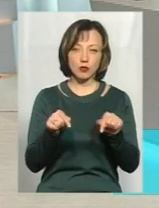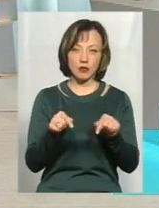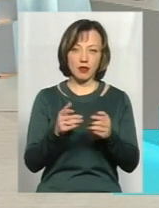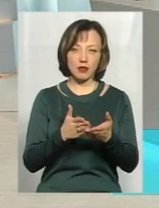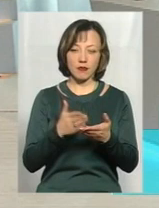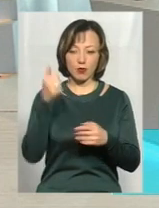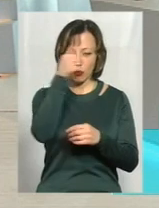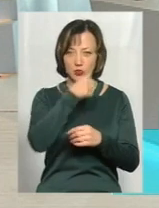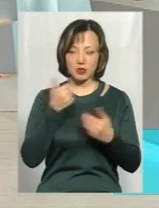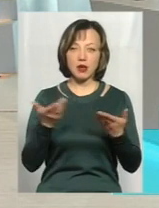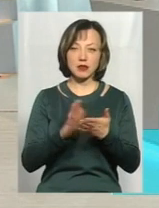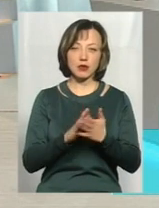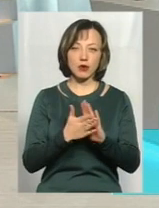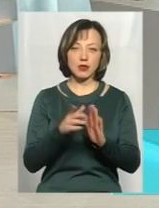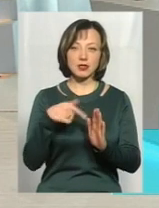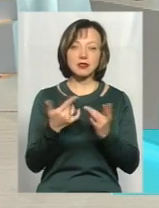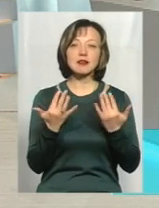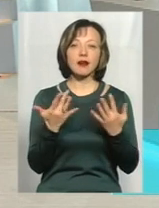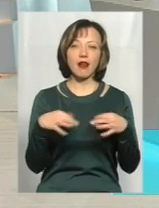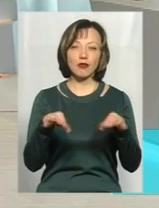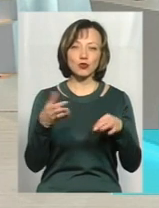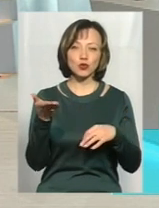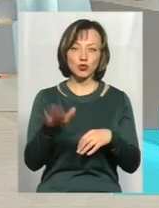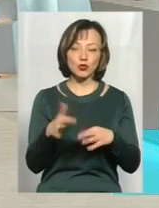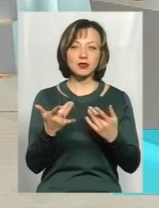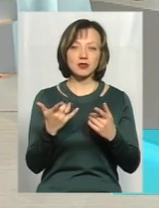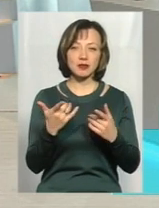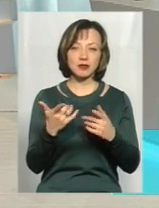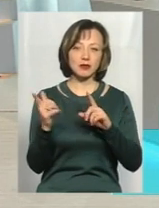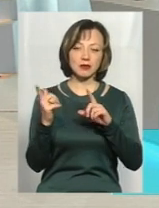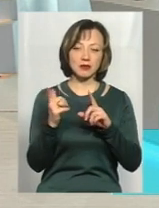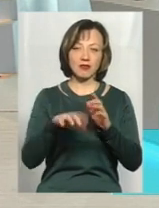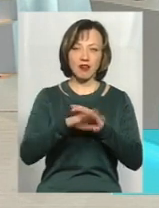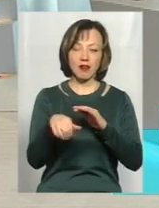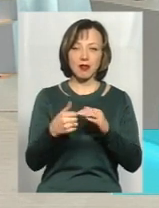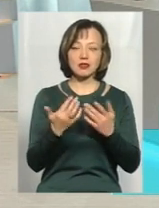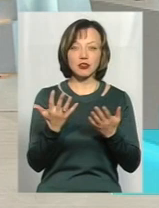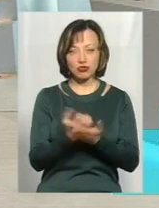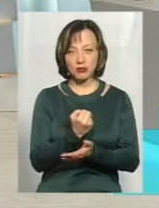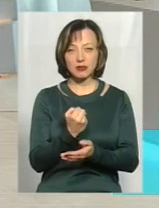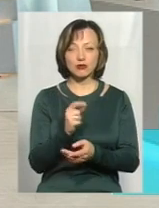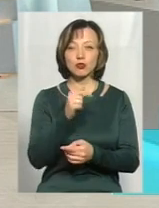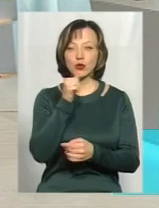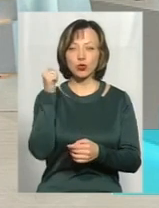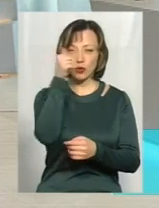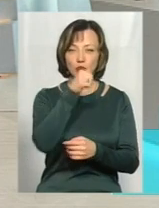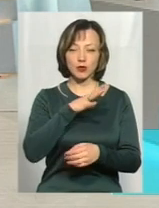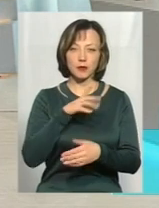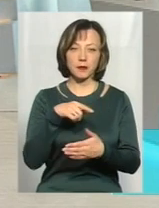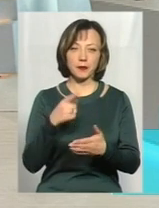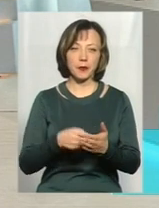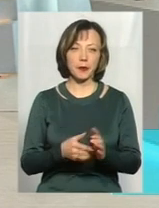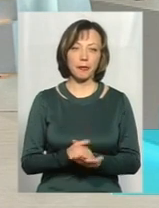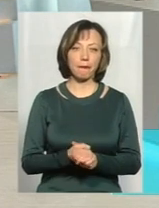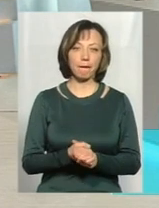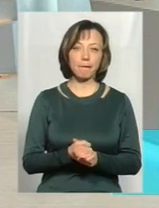в цьому році, скільки автомобілів вже десь поїхали, і чи знайшли їх, чи ні, і що було минулого року? Ну, це є